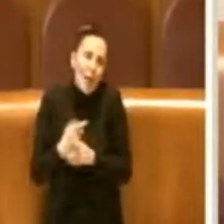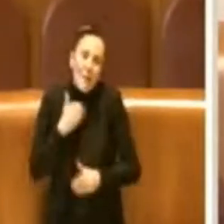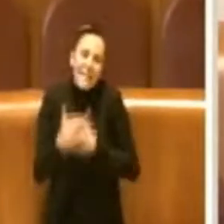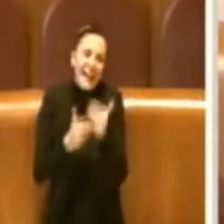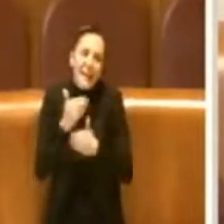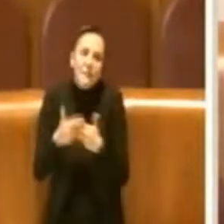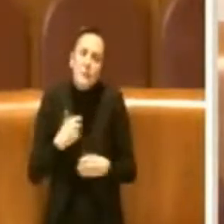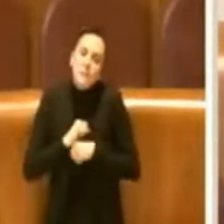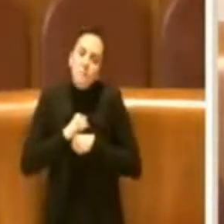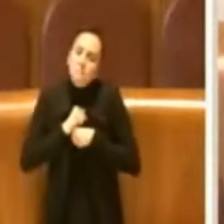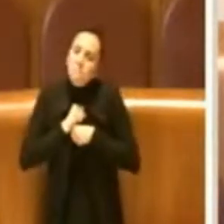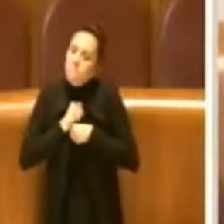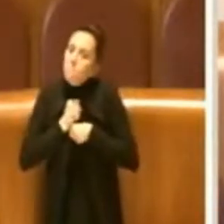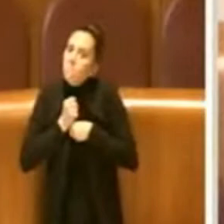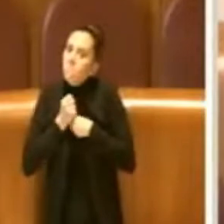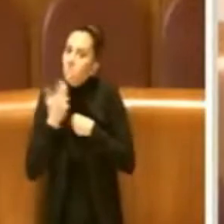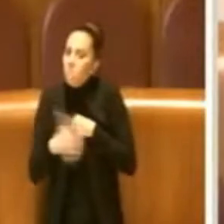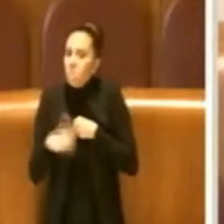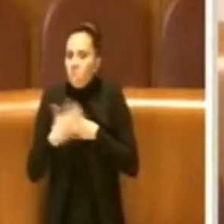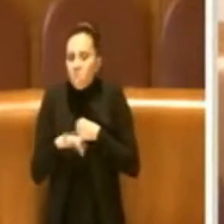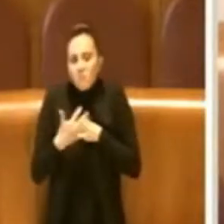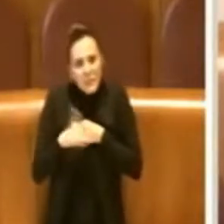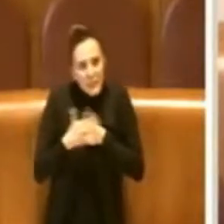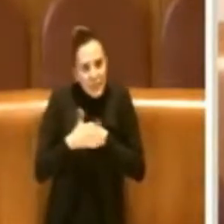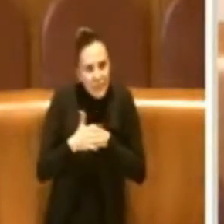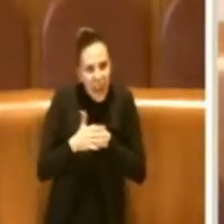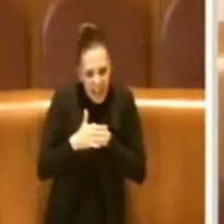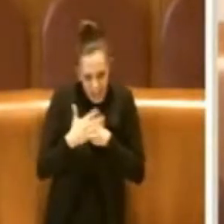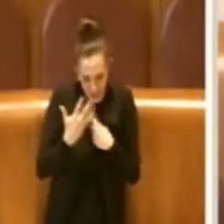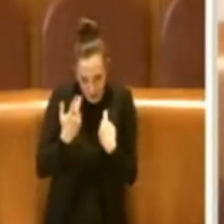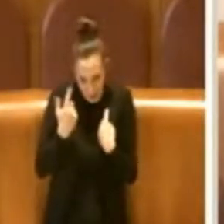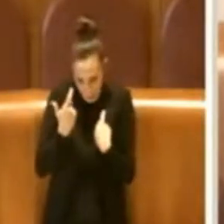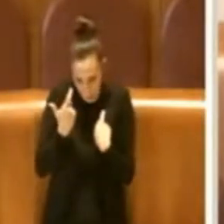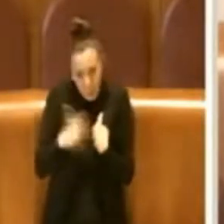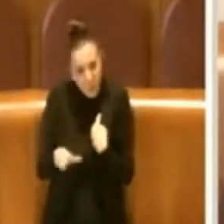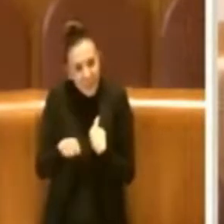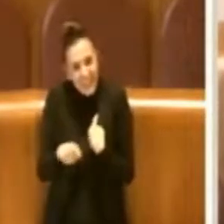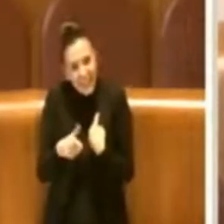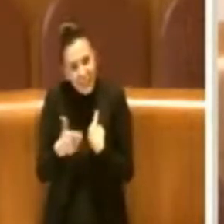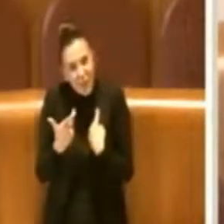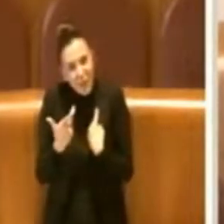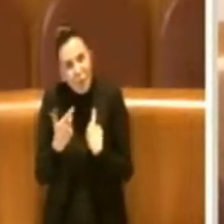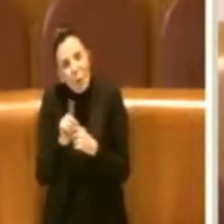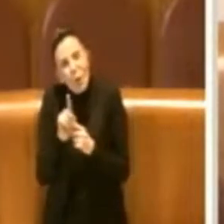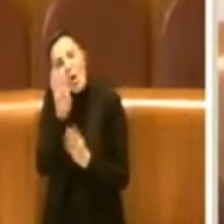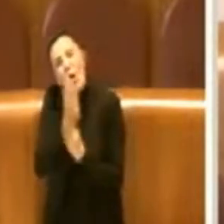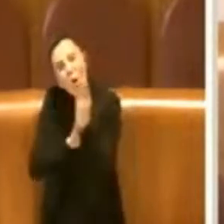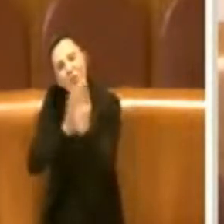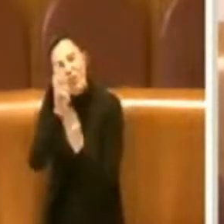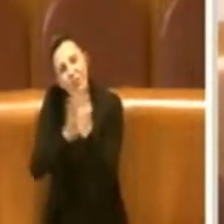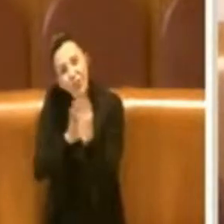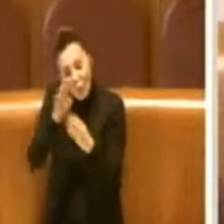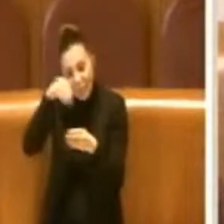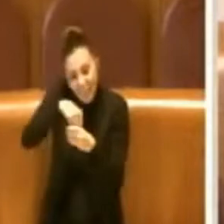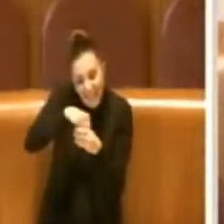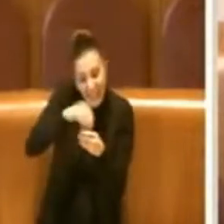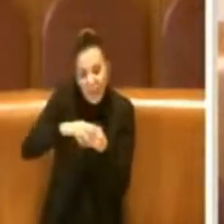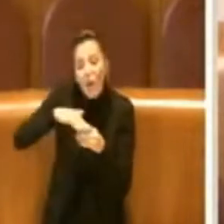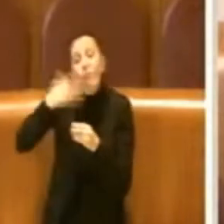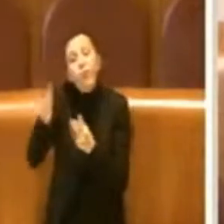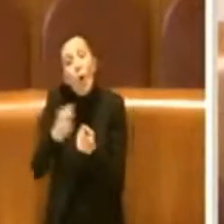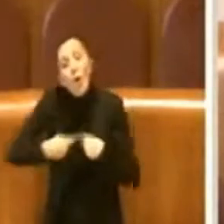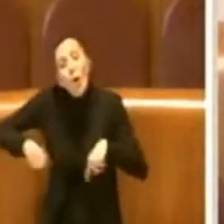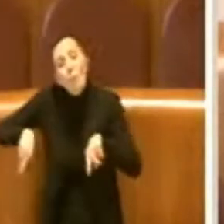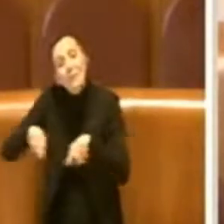dispiace semplicemente poi, perché poi è stato oggetto anche di confronti dentro e fuori le commissioni questo